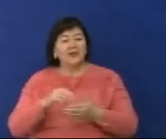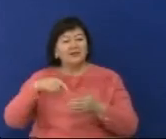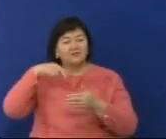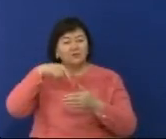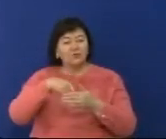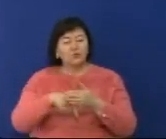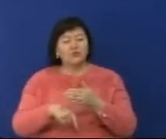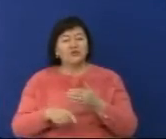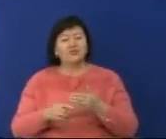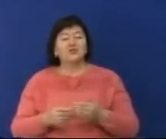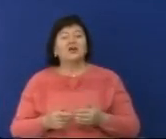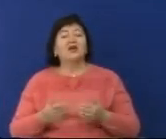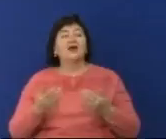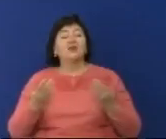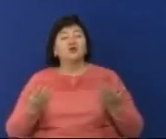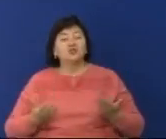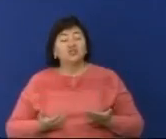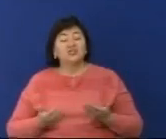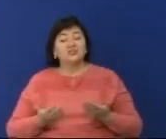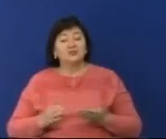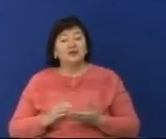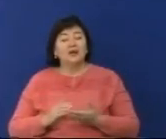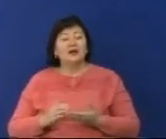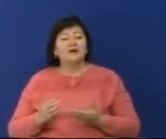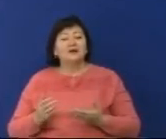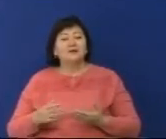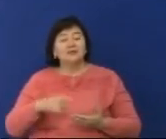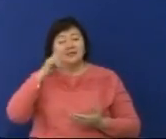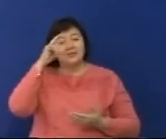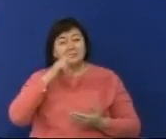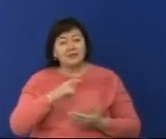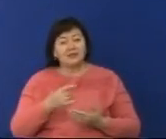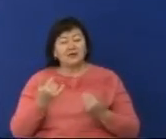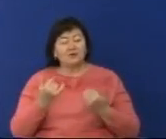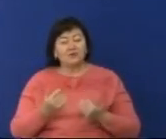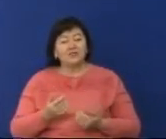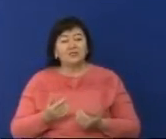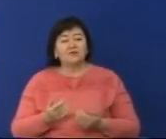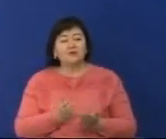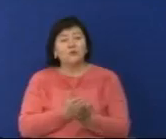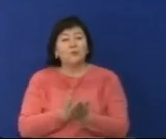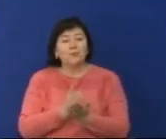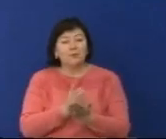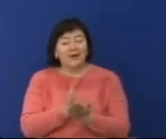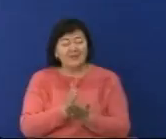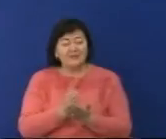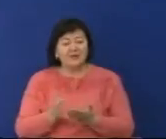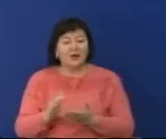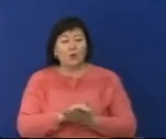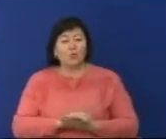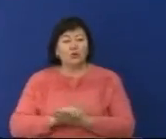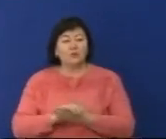бағытталған шаралардың негізге алынғанын ата бөтті. Жолдауда әсіресе әліуметтік саясат, мемлекеттік институттардың нұғайту,